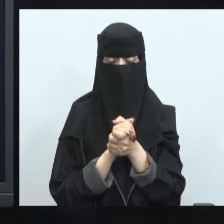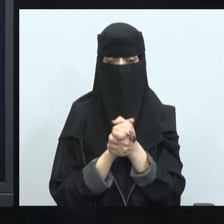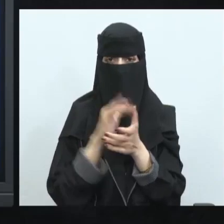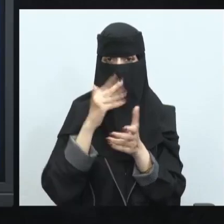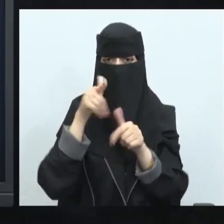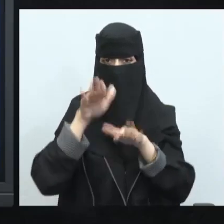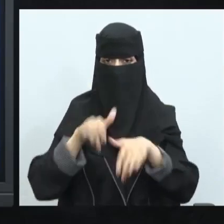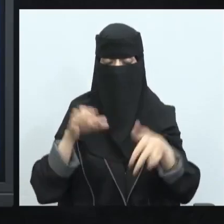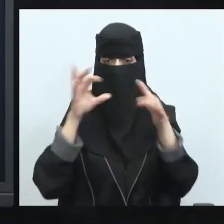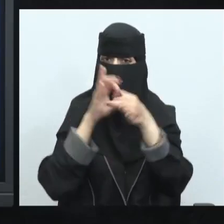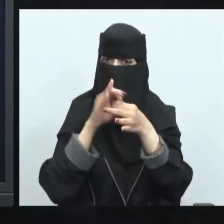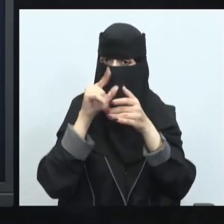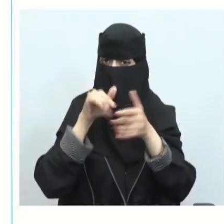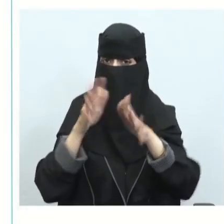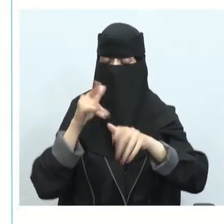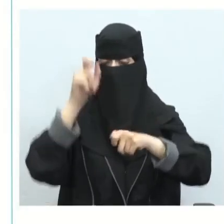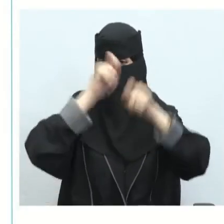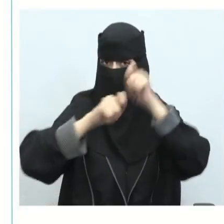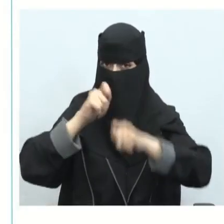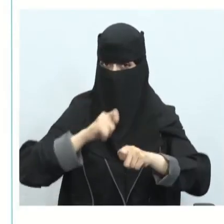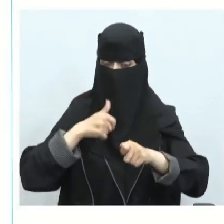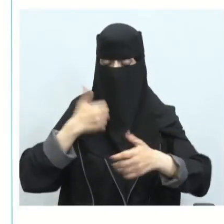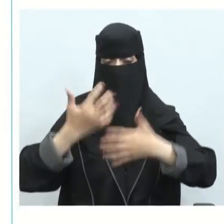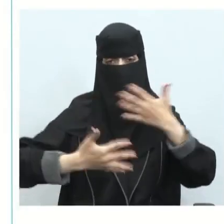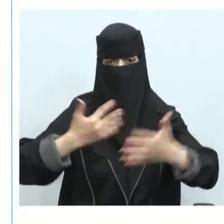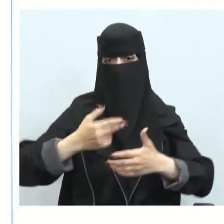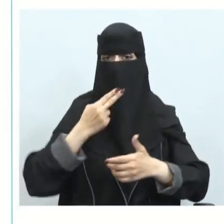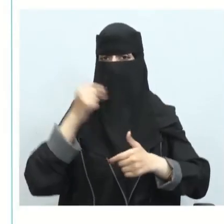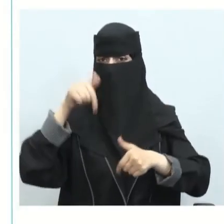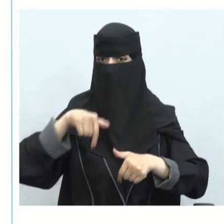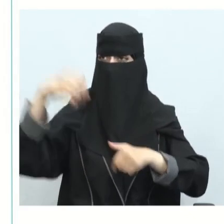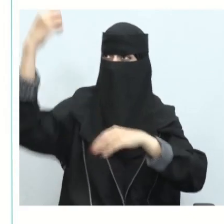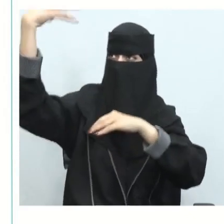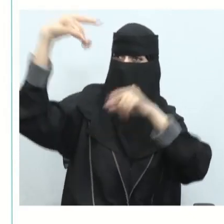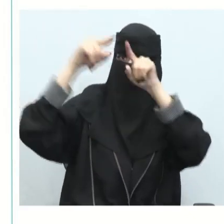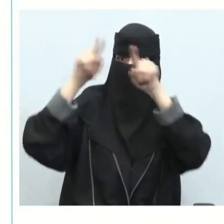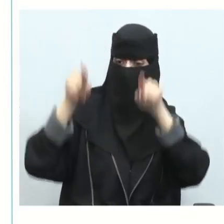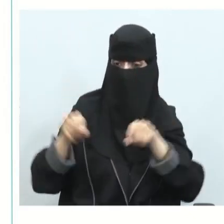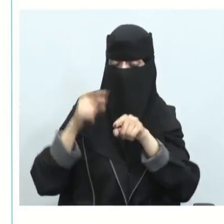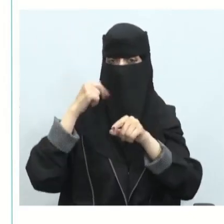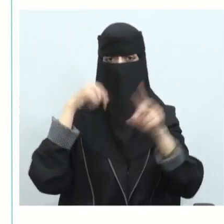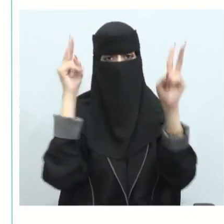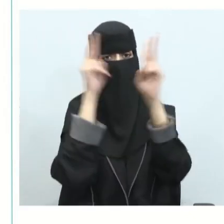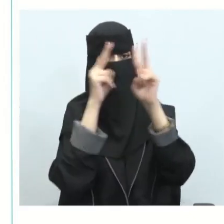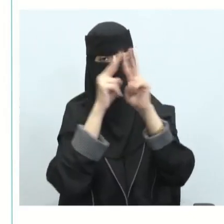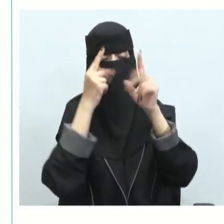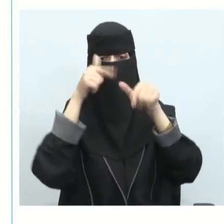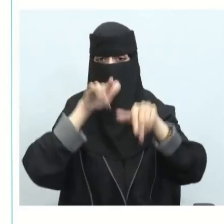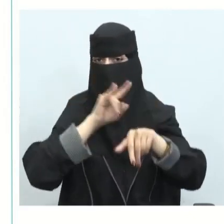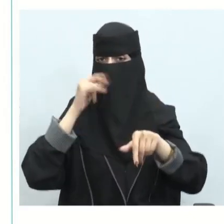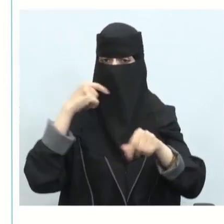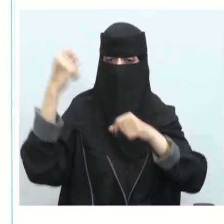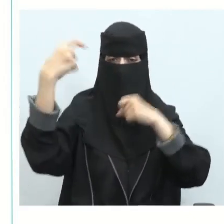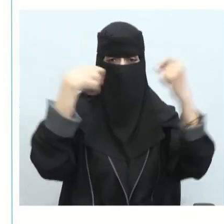يتعلق أيضا كما ذكرنا قد نستخدم الطاقة النظيفة كالطاقة الشمسية الطاقة أو الكهرباء وبالتالي لا يكون هناك